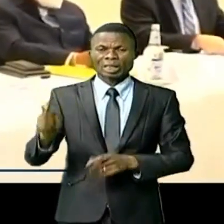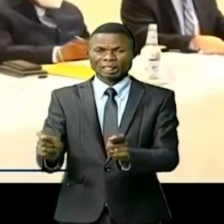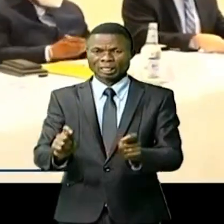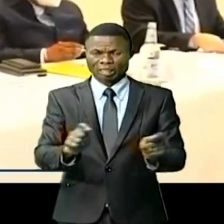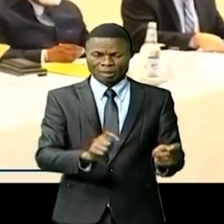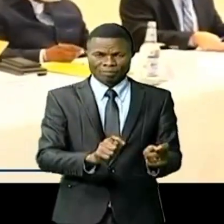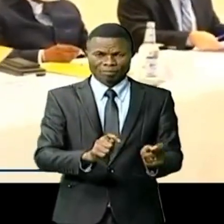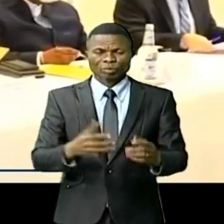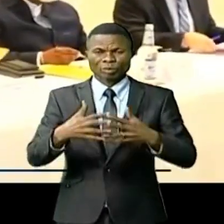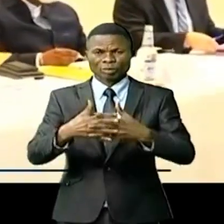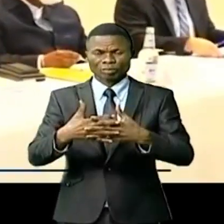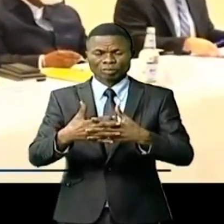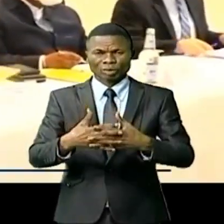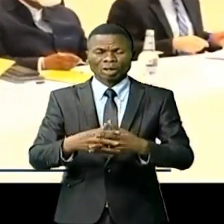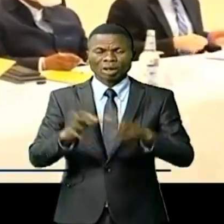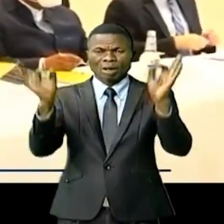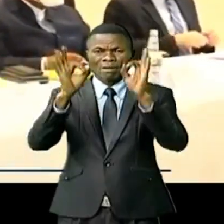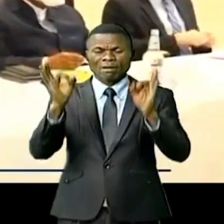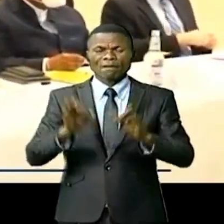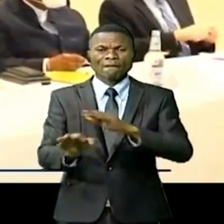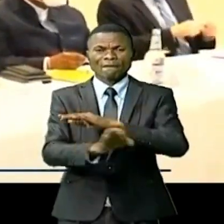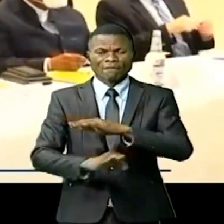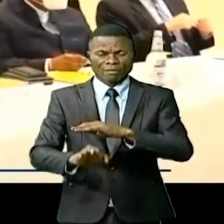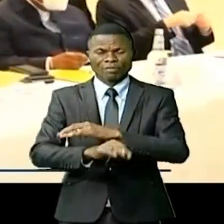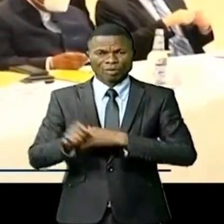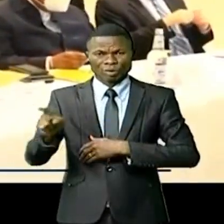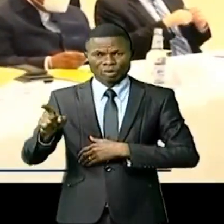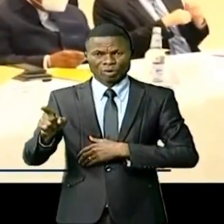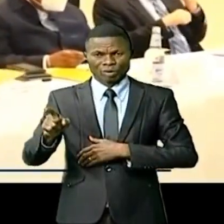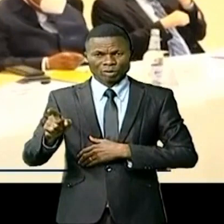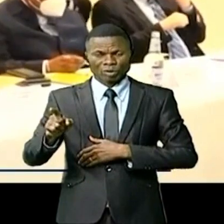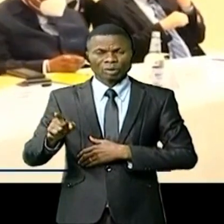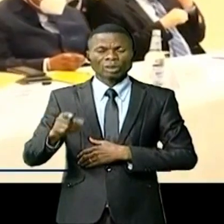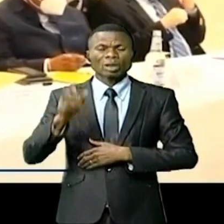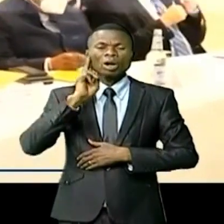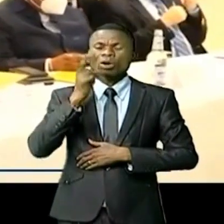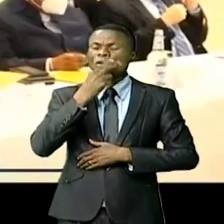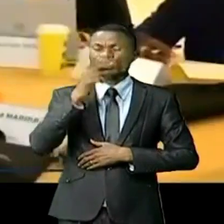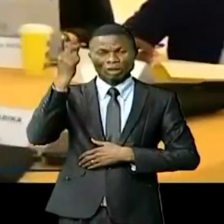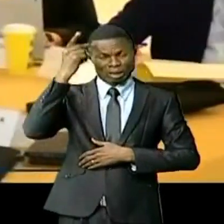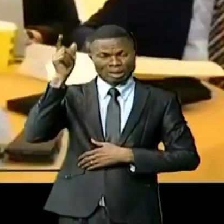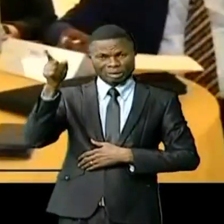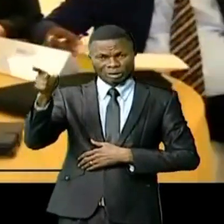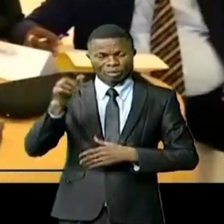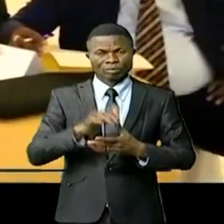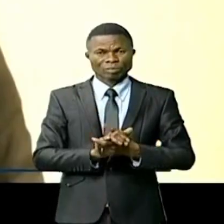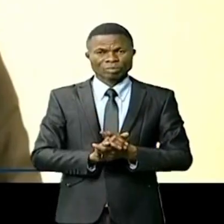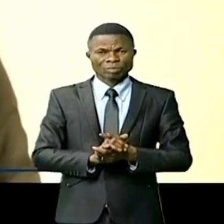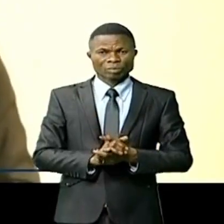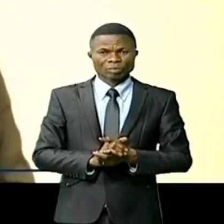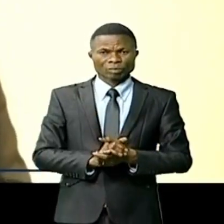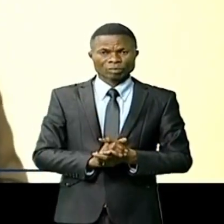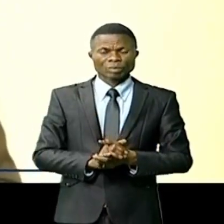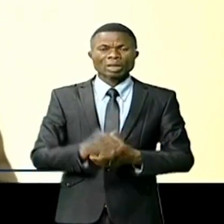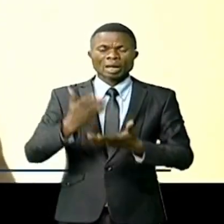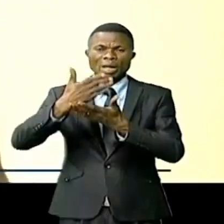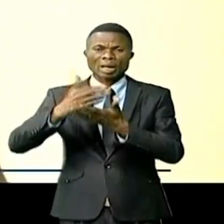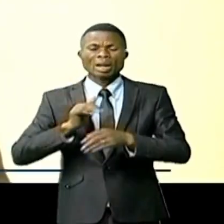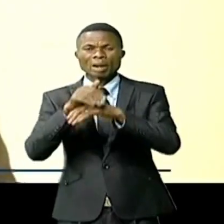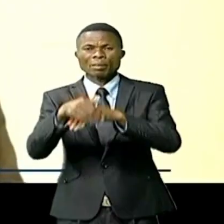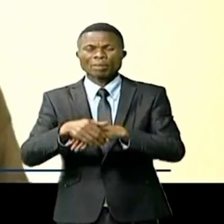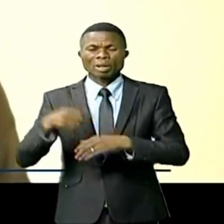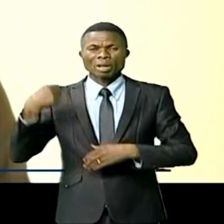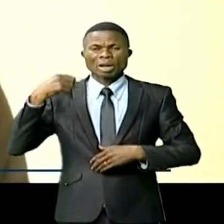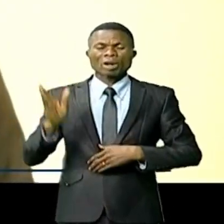cadre du partenariat avec la Fondation Bill et Melinda Guette ont eu lieu à poulement noter la Kinshasa sur la cote-part du gouvernement